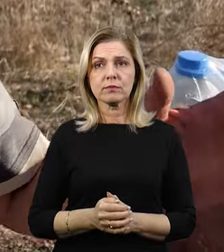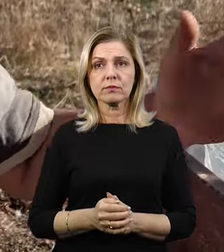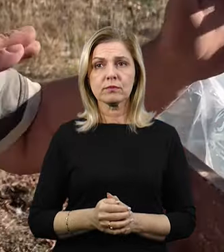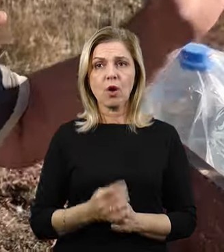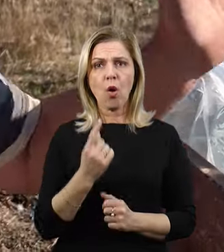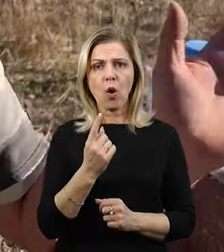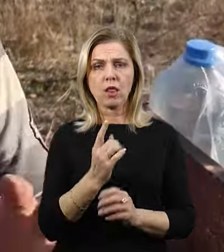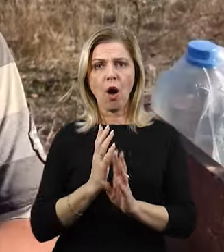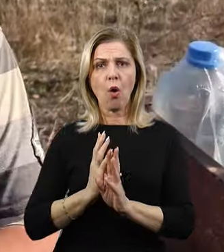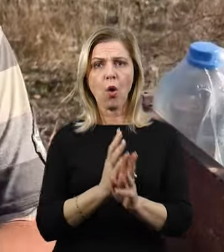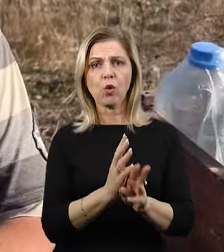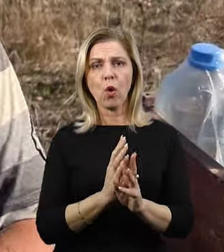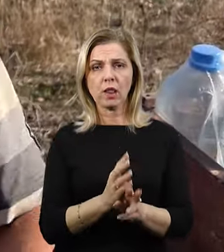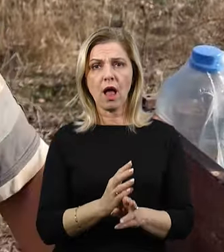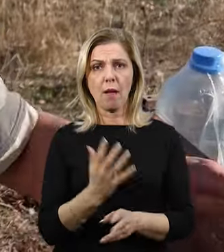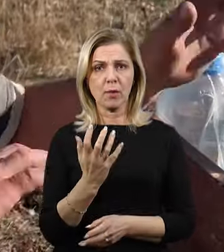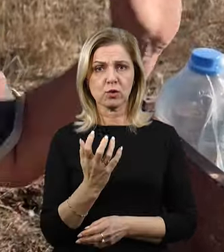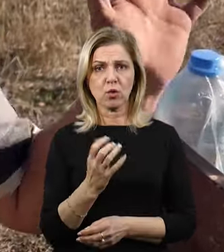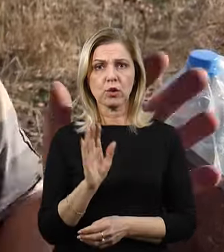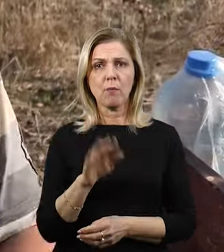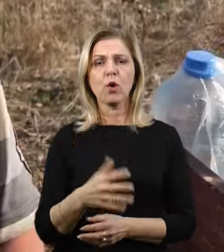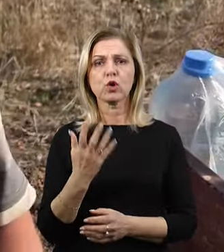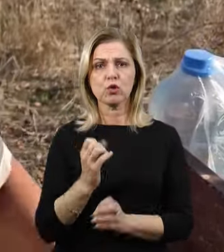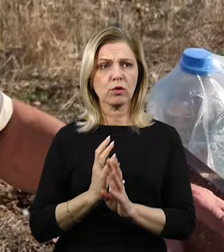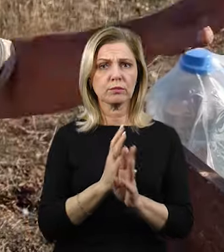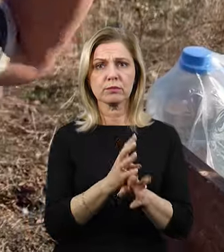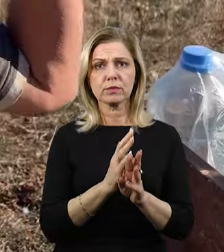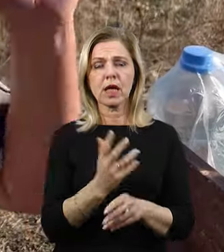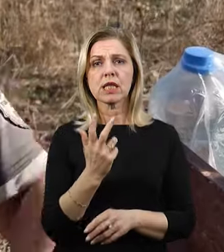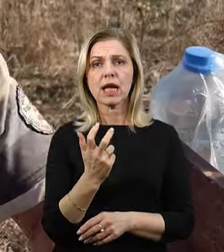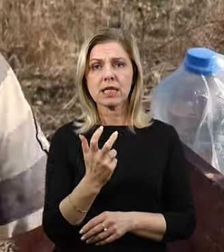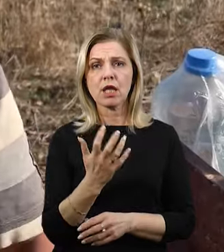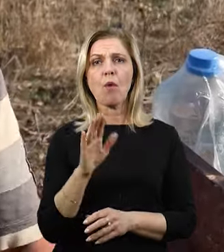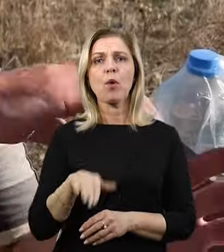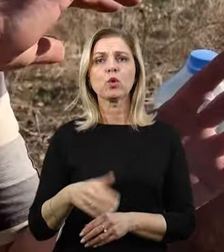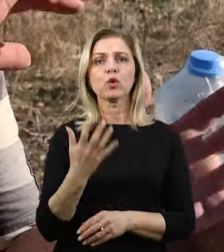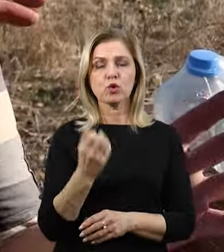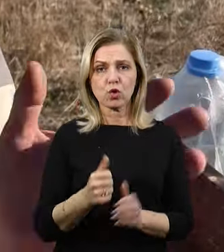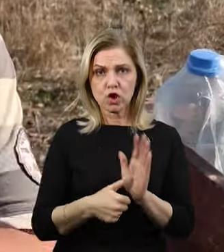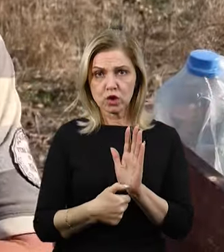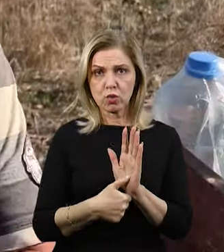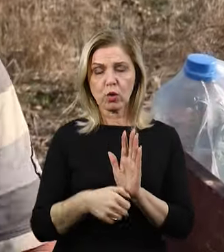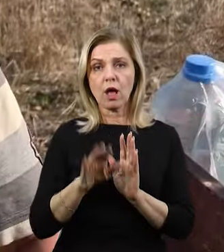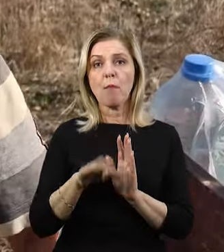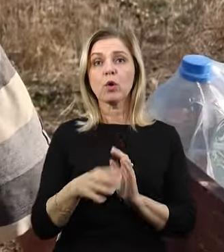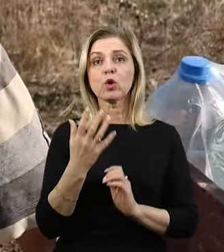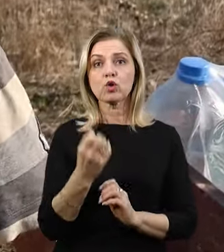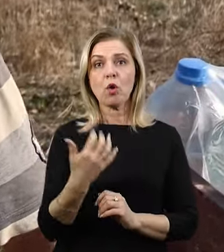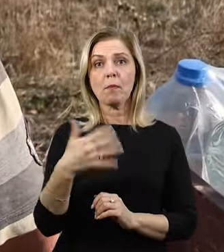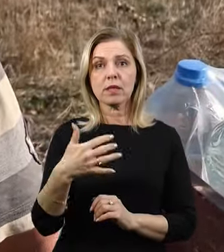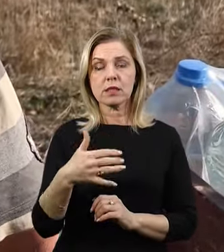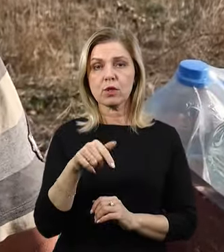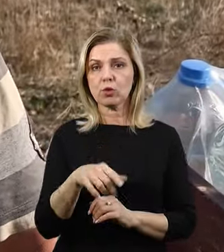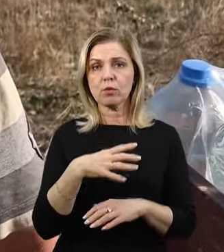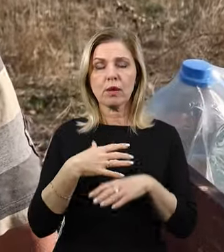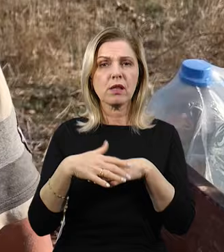Оце, одна колона пройшла, там 500, потім проїхало 300, потім 600, потім 50. І от тут